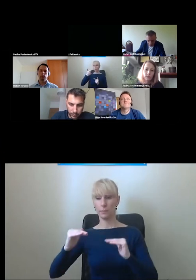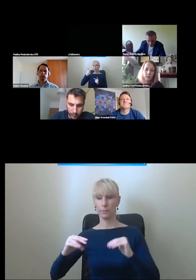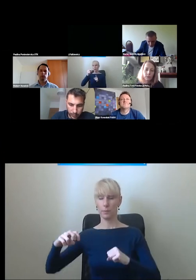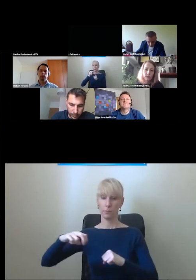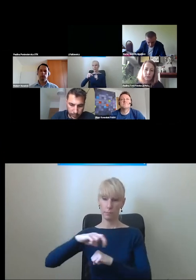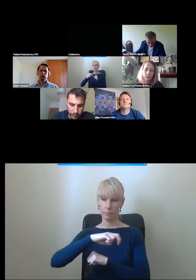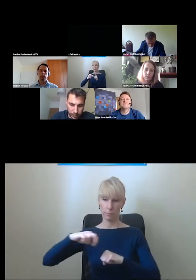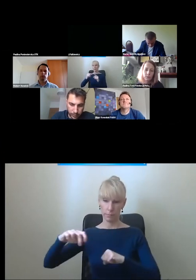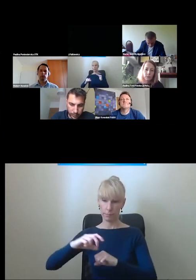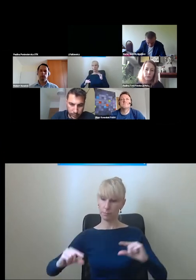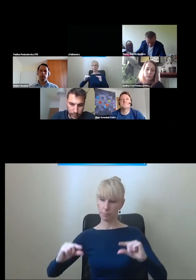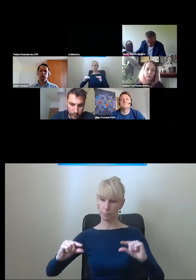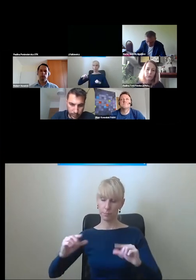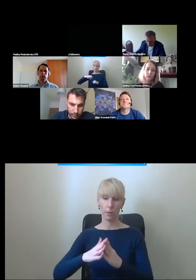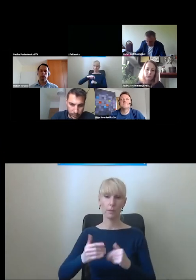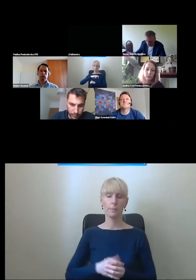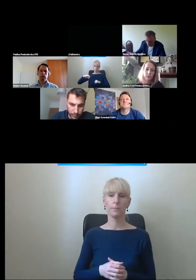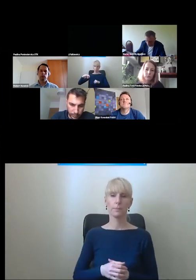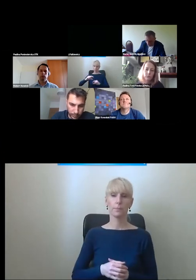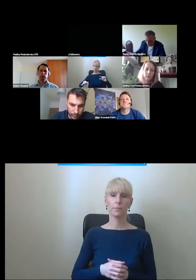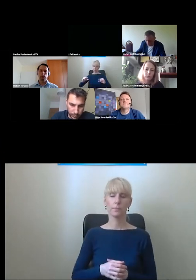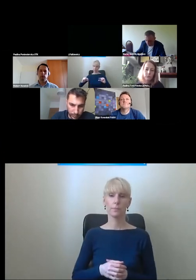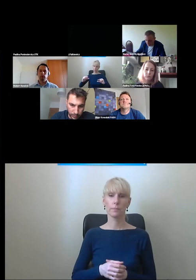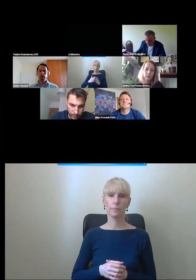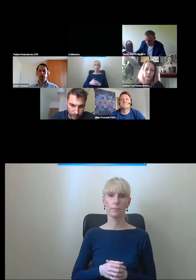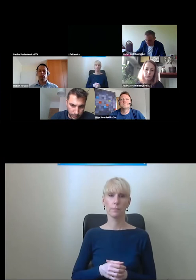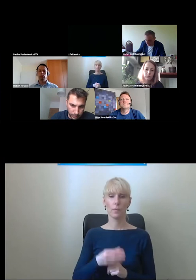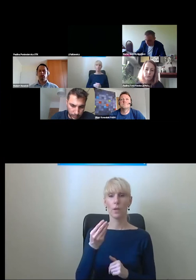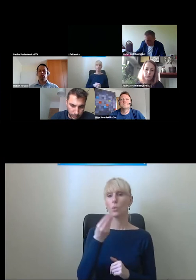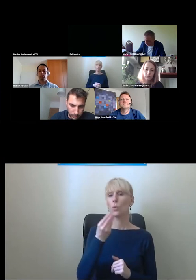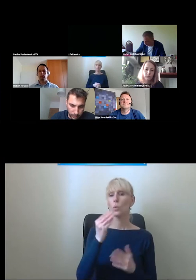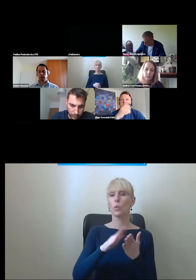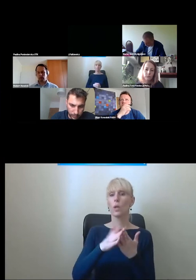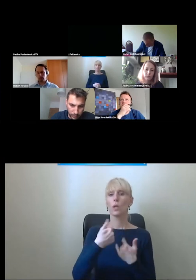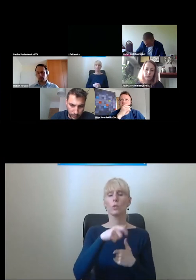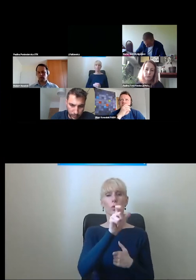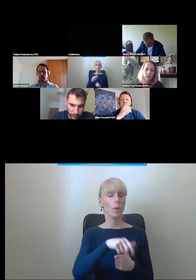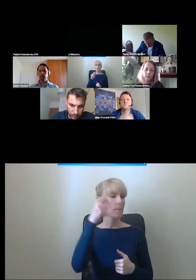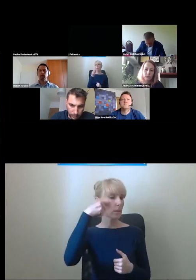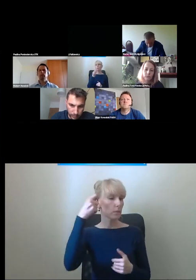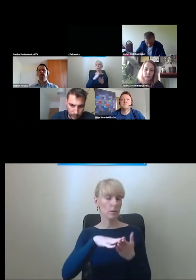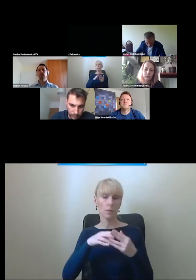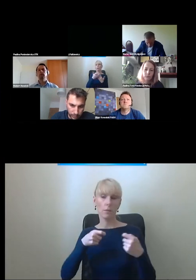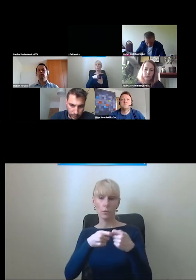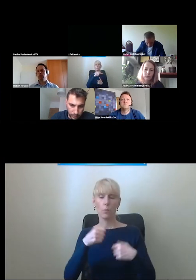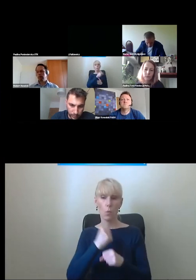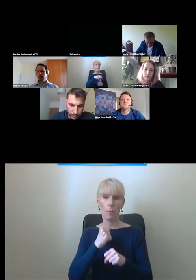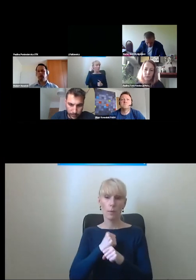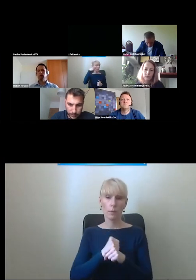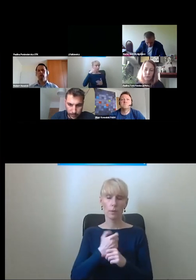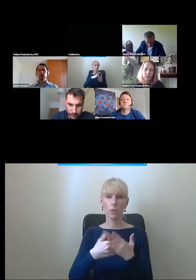rozwiązanie obligatoryjne już chociażby. Współpracujemy też u Pana Prezydenta w ratuszu jest